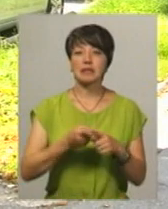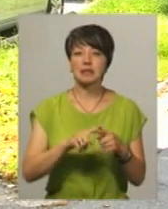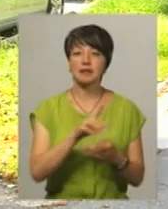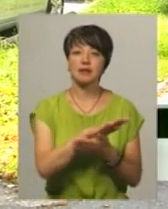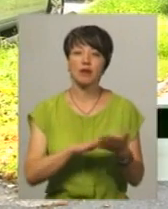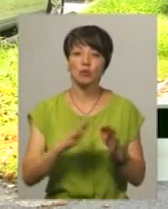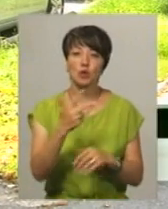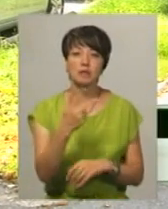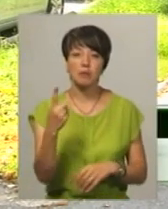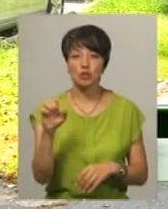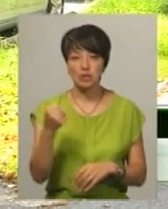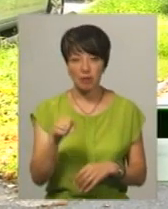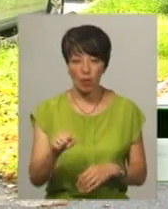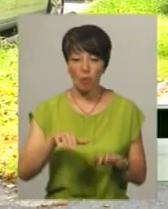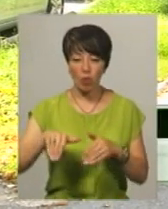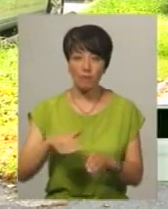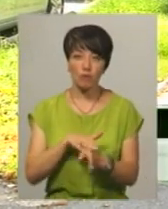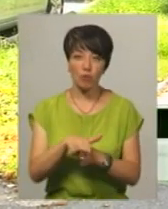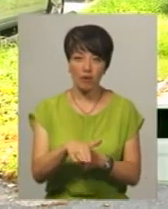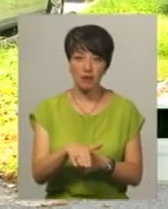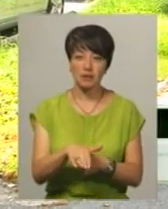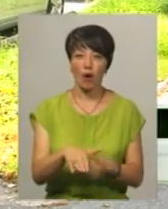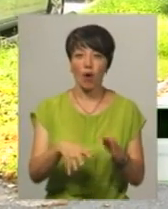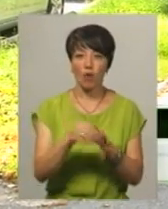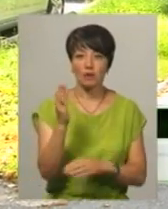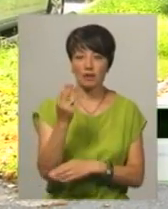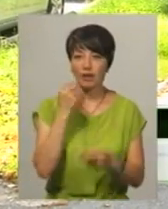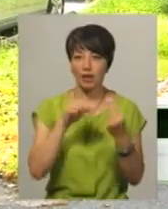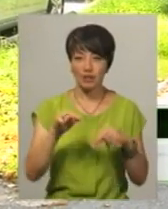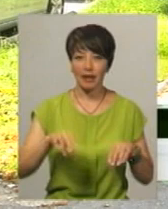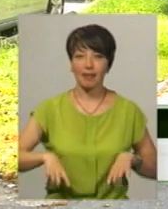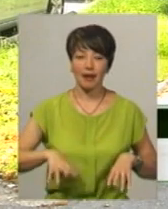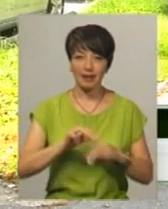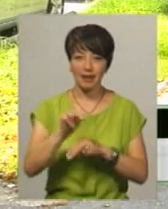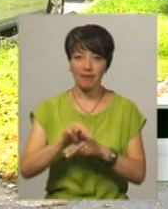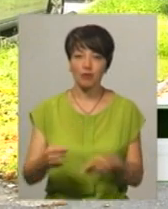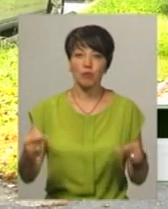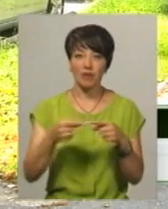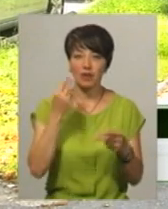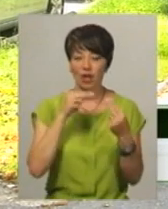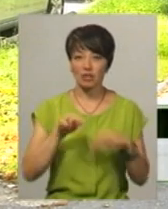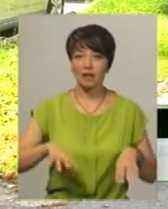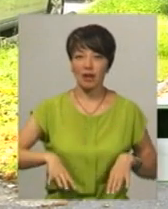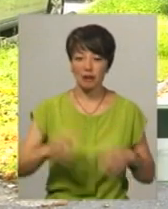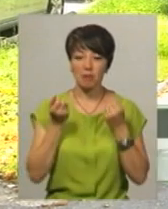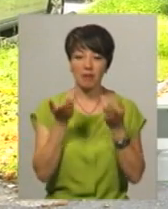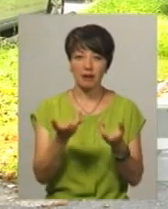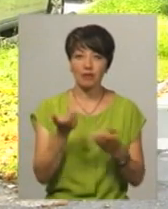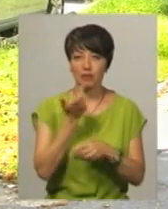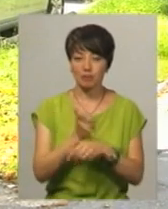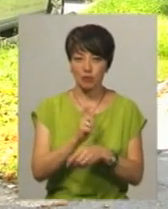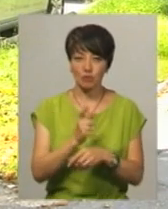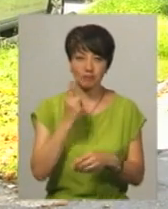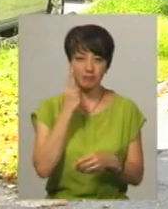31 серпня. І потім буде відбуватися голосування за найкращих тренерів. Відповідно, найкращий тренер, який набере найбільшу кількість